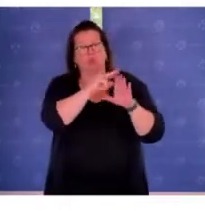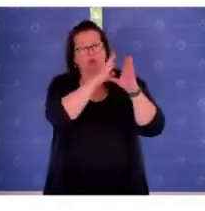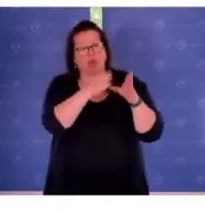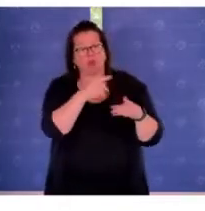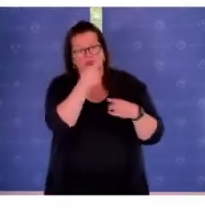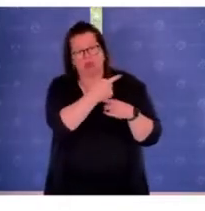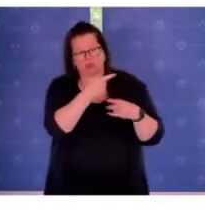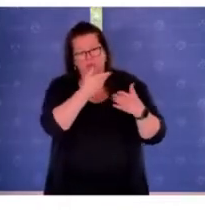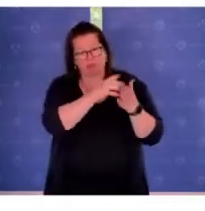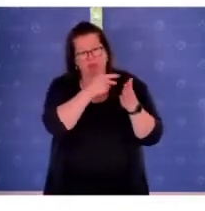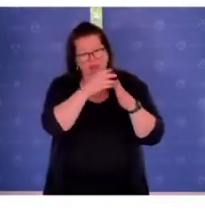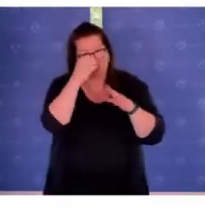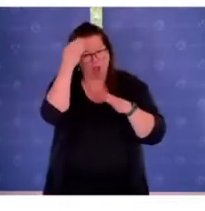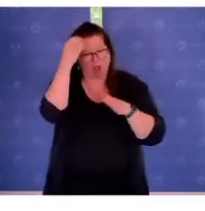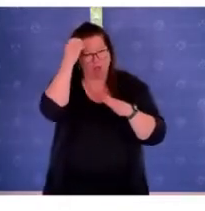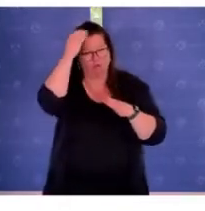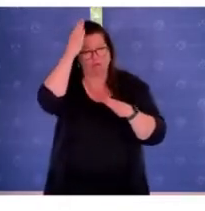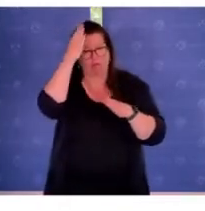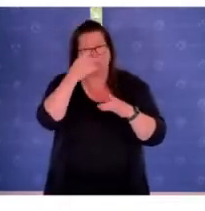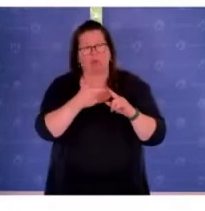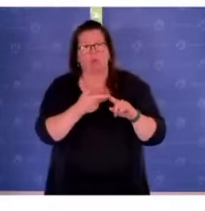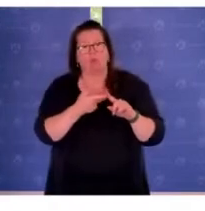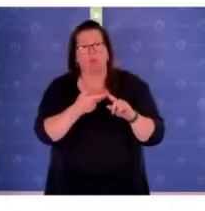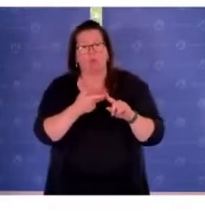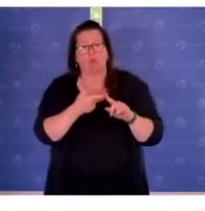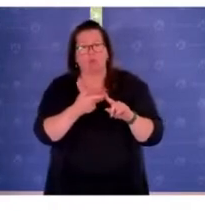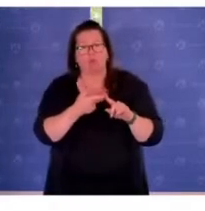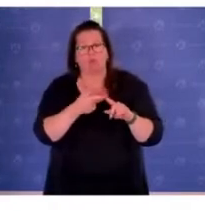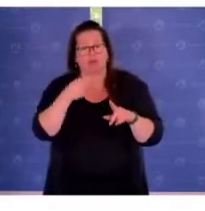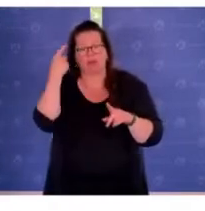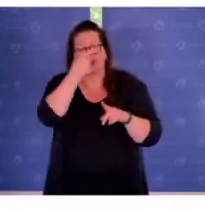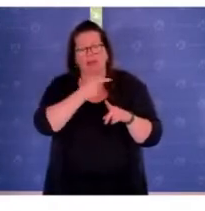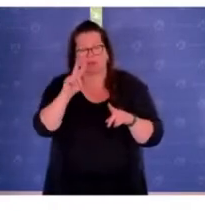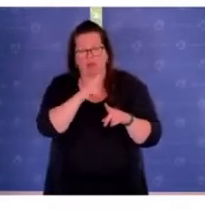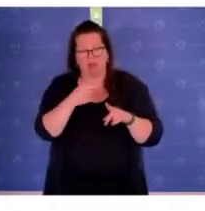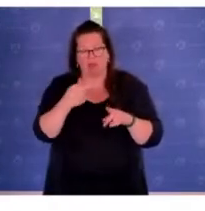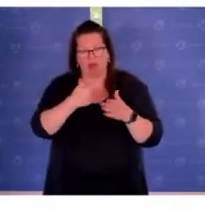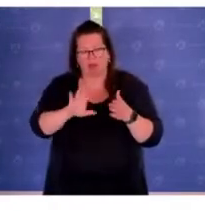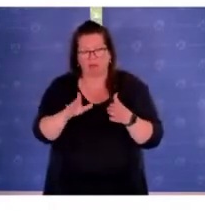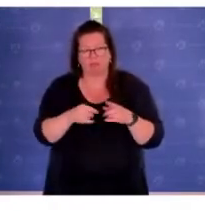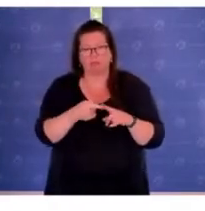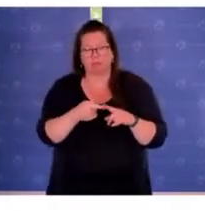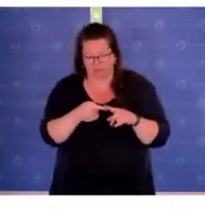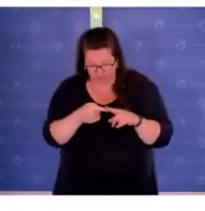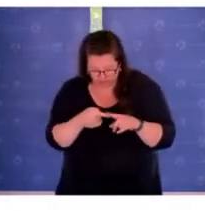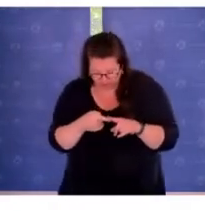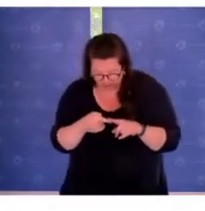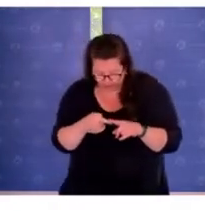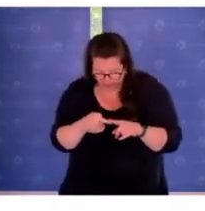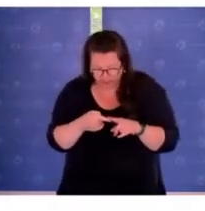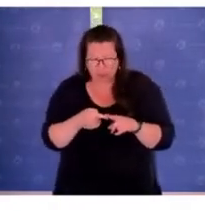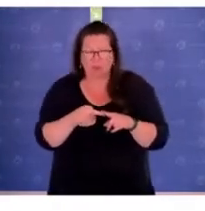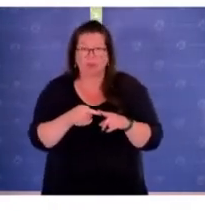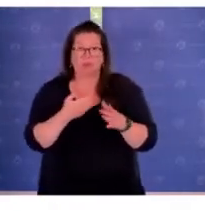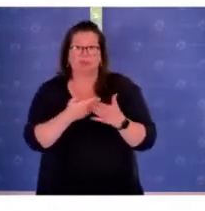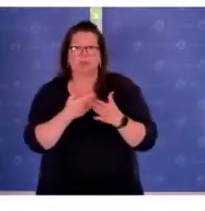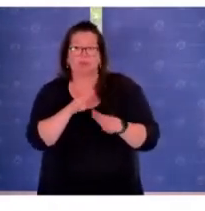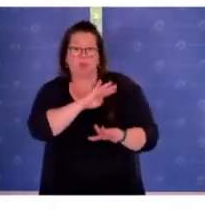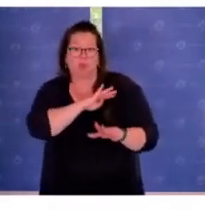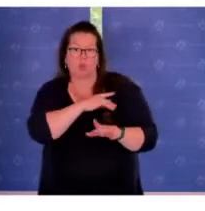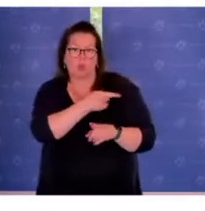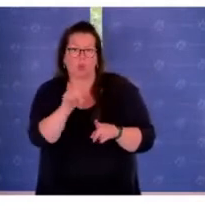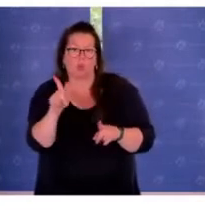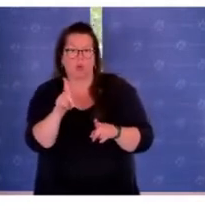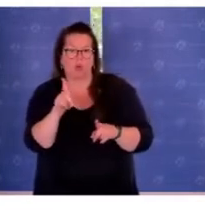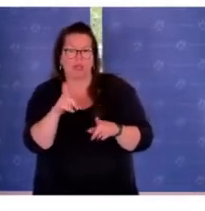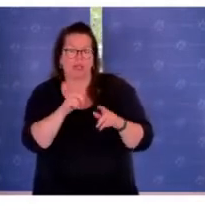befassen, vorzubilden. Es ist ein jährliches Format, das inzwischen zweimal gelaufen ist und auch da, die Kolleginnen und Kollegen aus